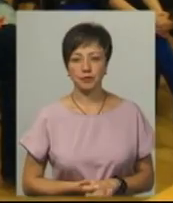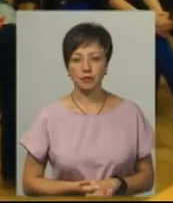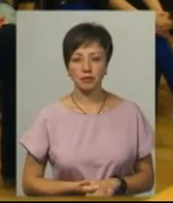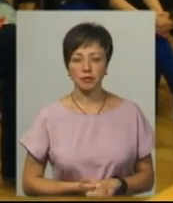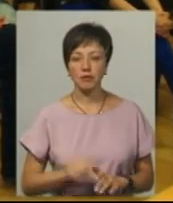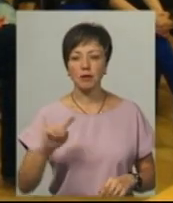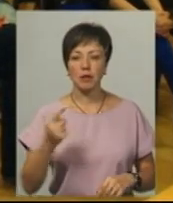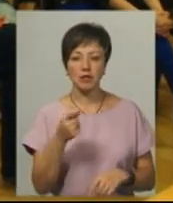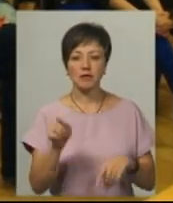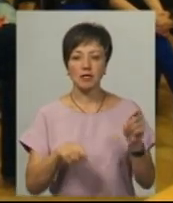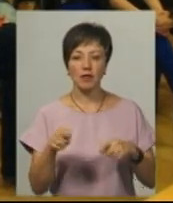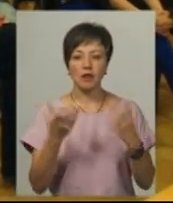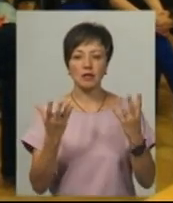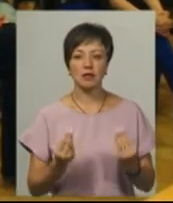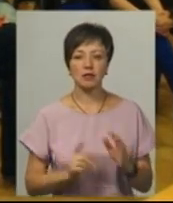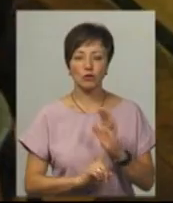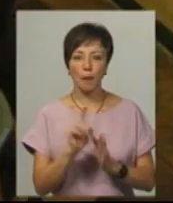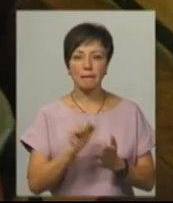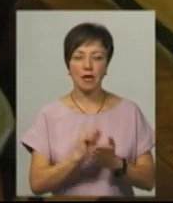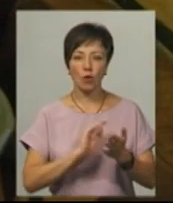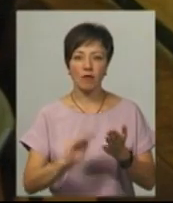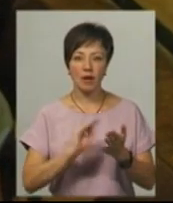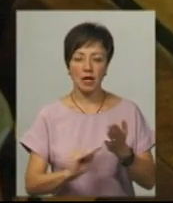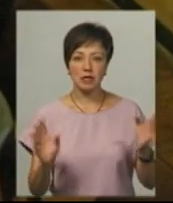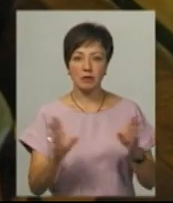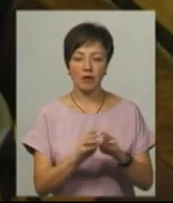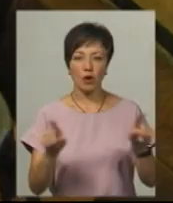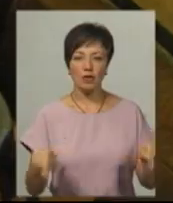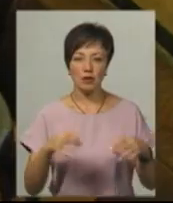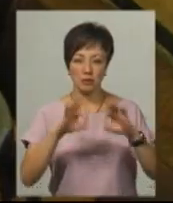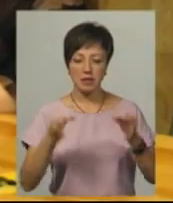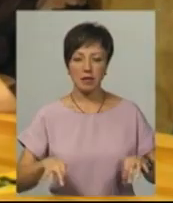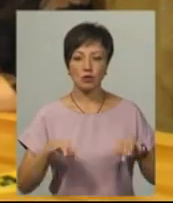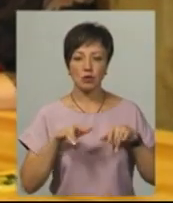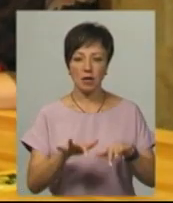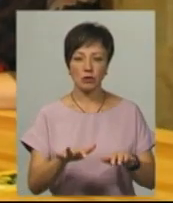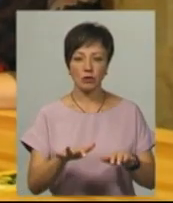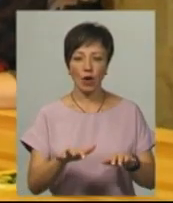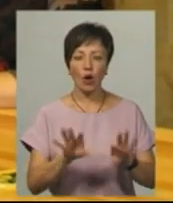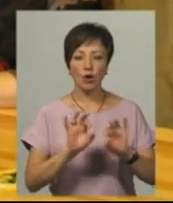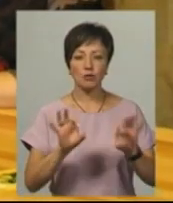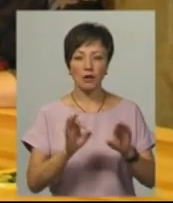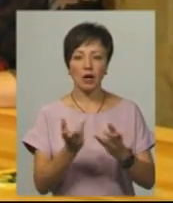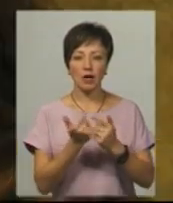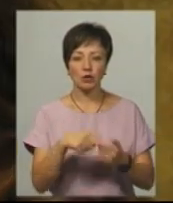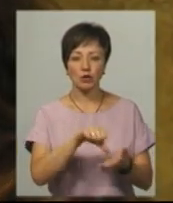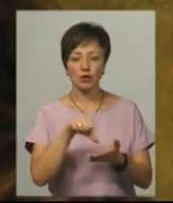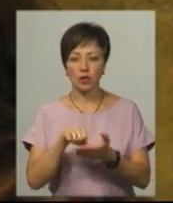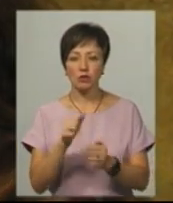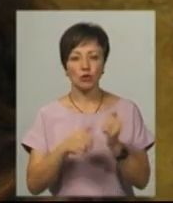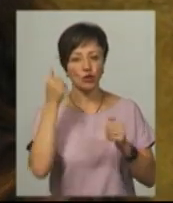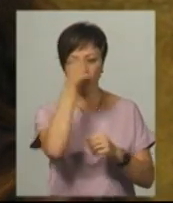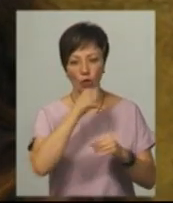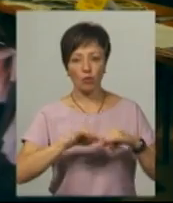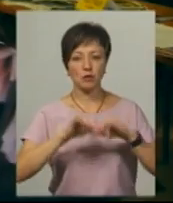Перший фестивальний день розпочався із прес-конференції. Співорганізаторка мистецького заходу Тетяна Сметанюк розповіла, кількість учасників з кожним